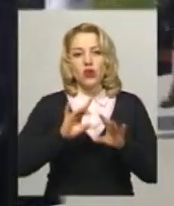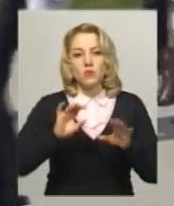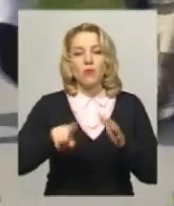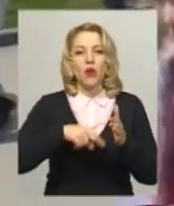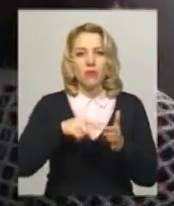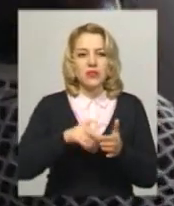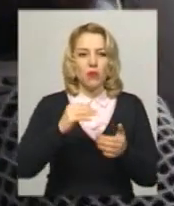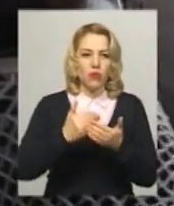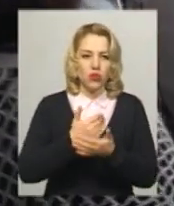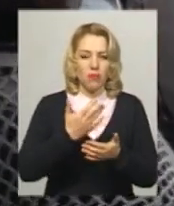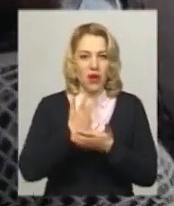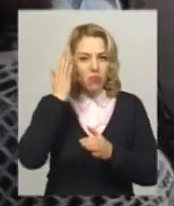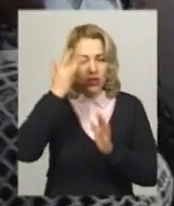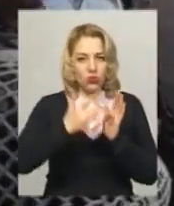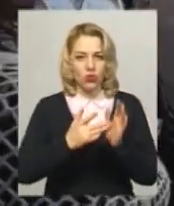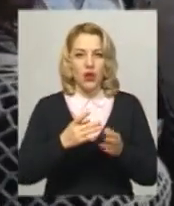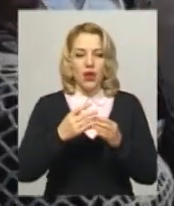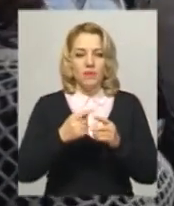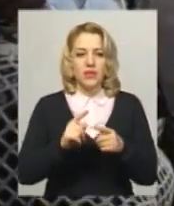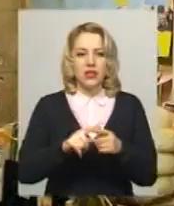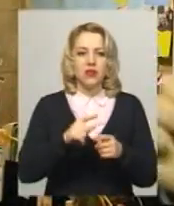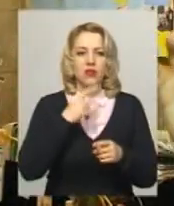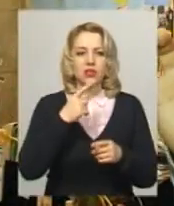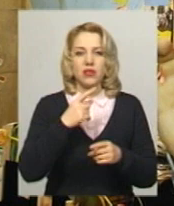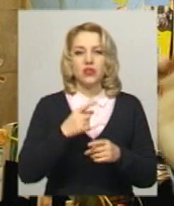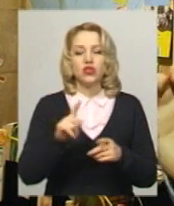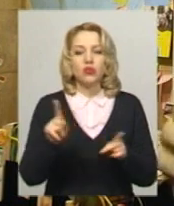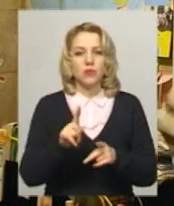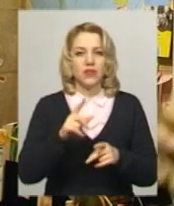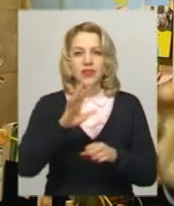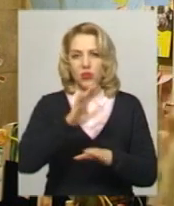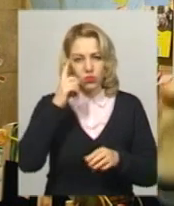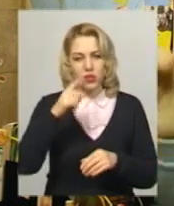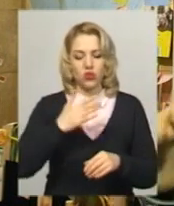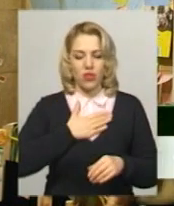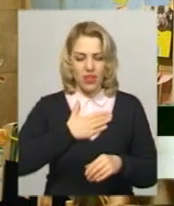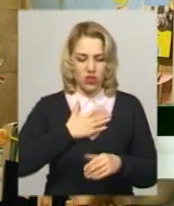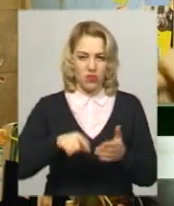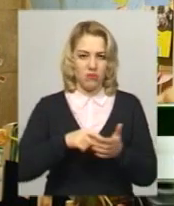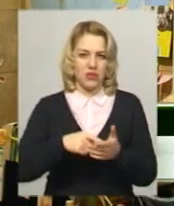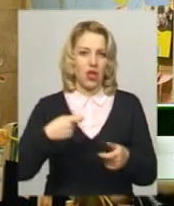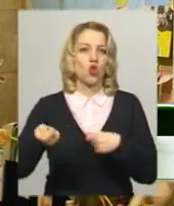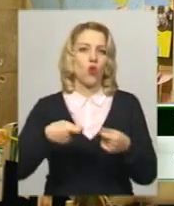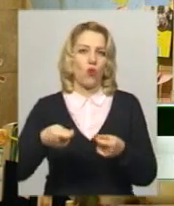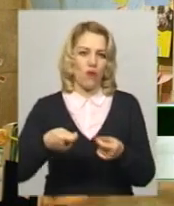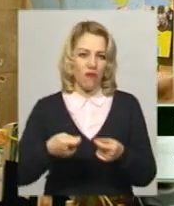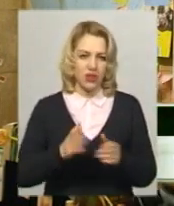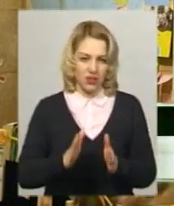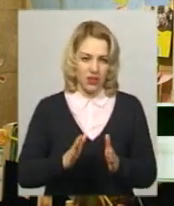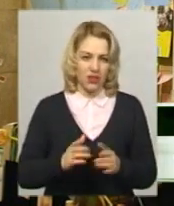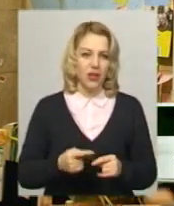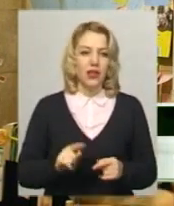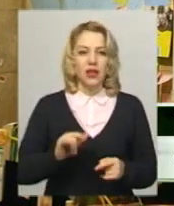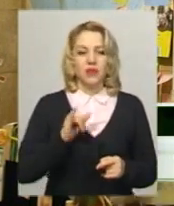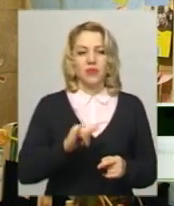має за мету розвіяти міг про те, що Хмельницьке місто торгове. Я завжди люблю, що в нас є єдине, чого більше немає. Починаємо, ми